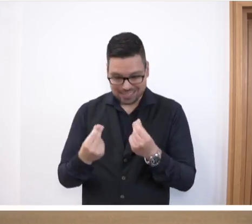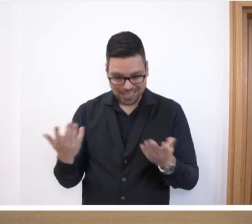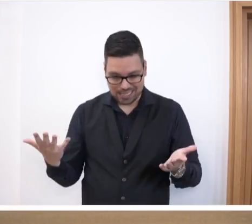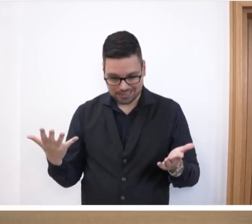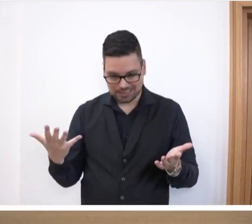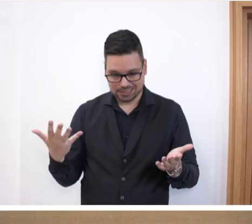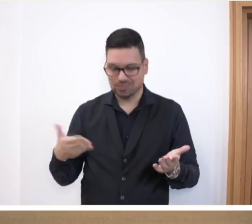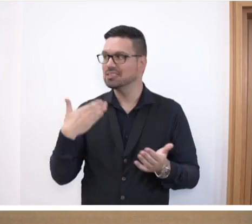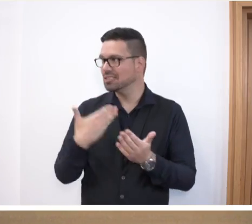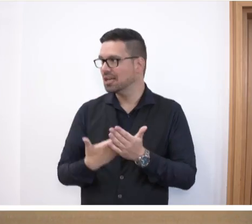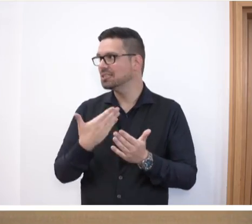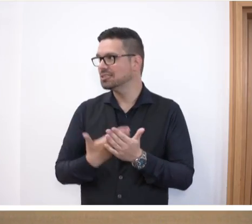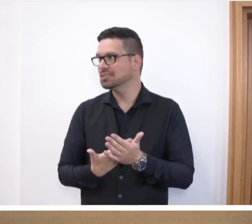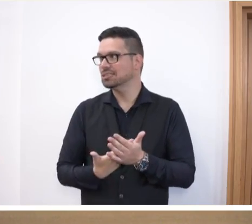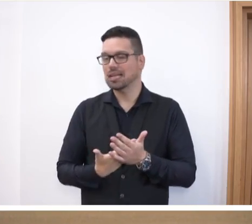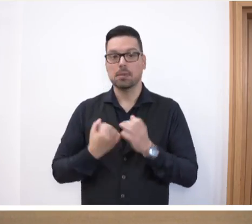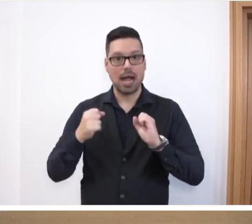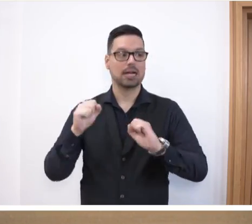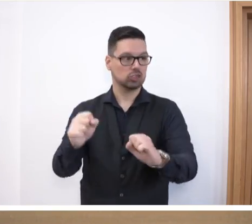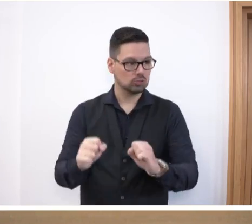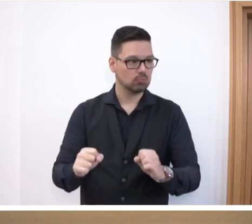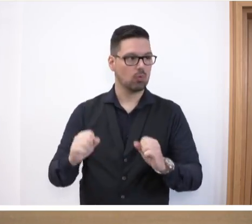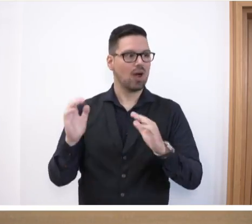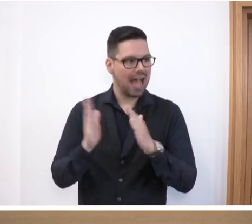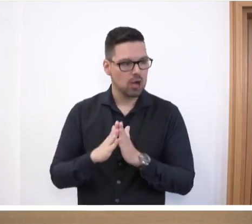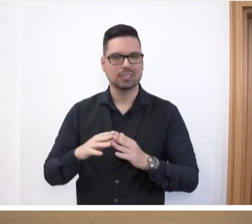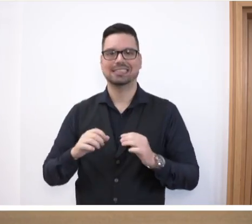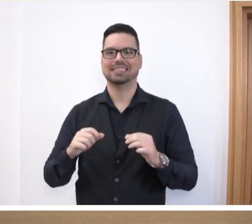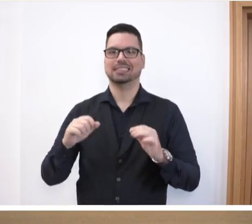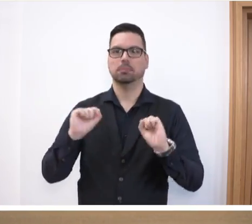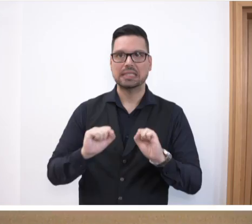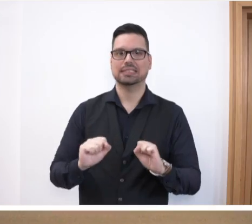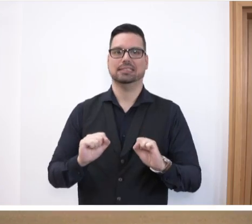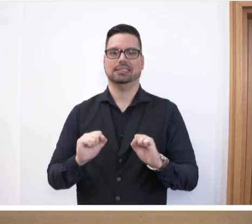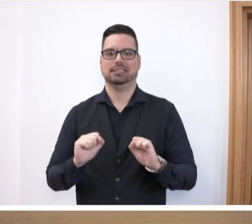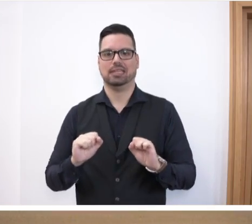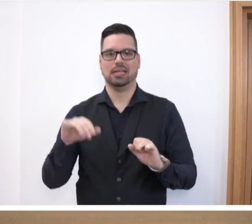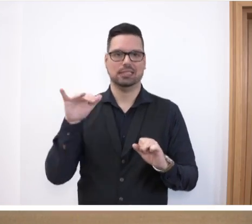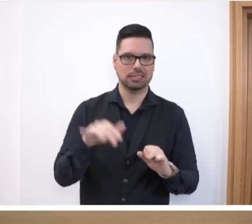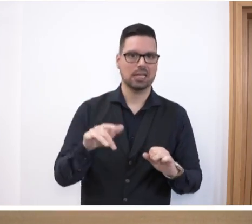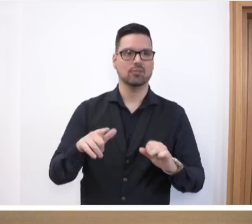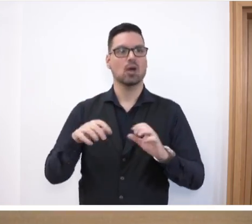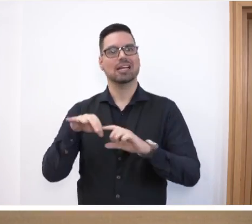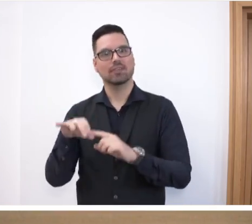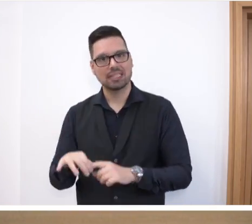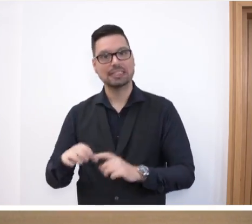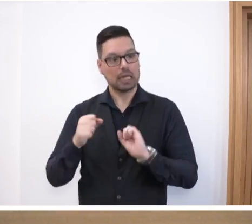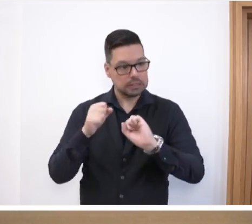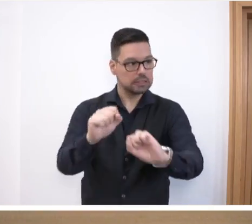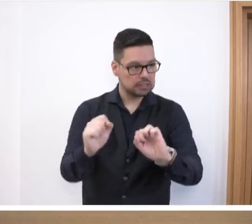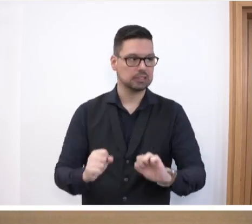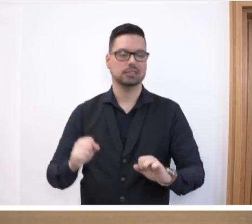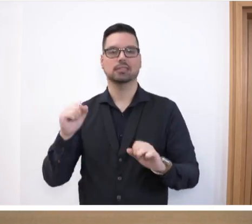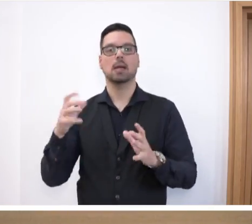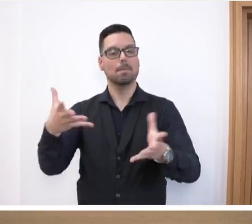Und deshalb müssen wir das Engagement der Hausbesitzer, derer, die bereit sind, für ihr Quartier etwas zu tun,